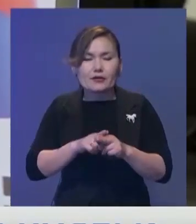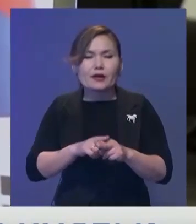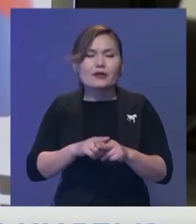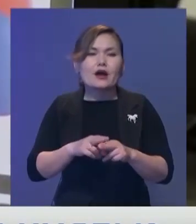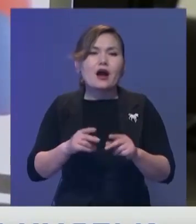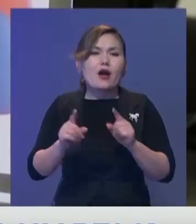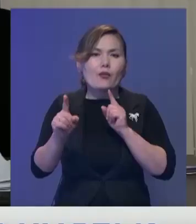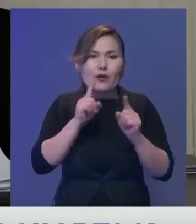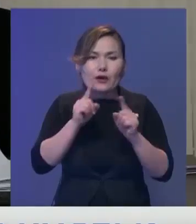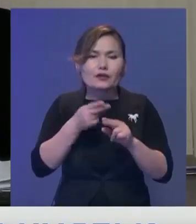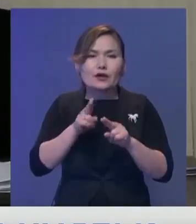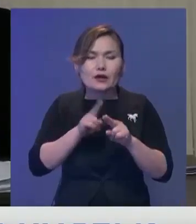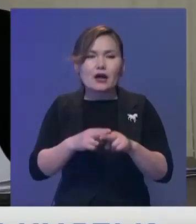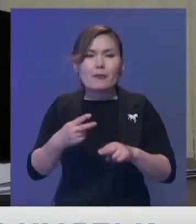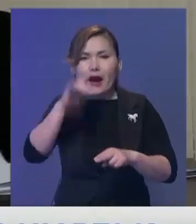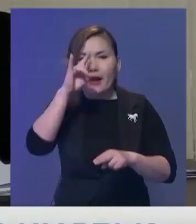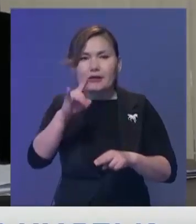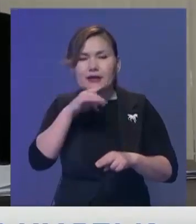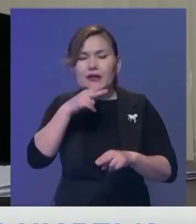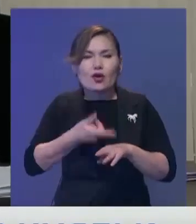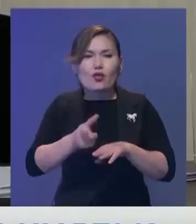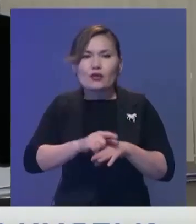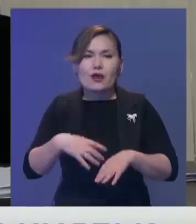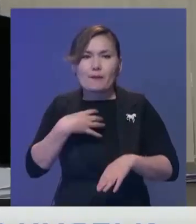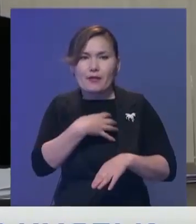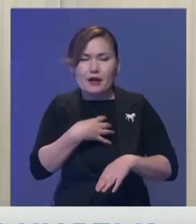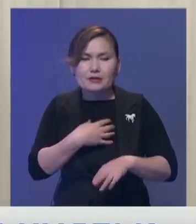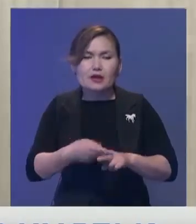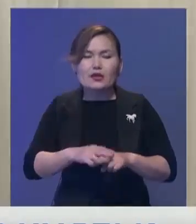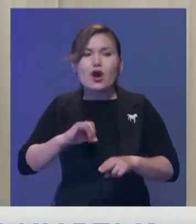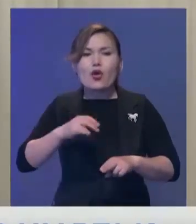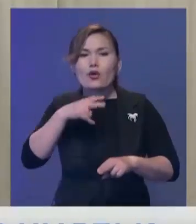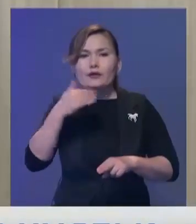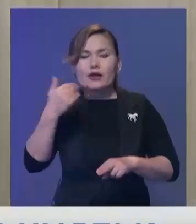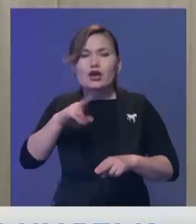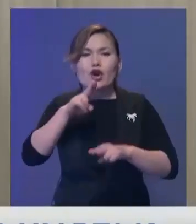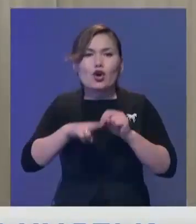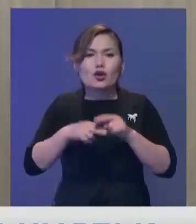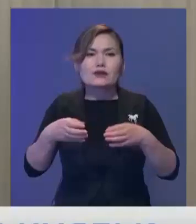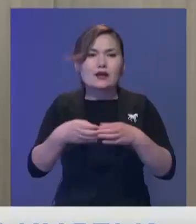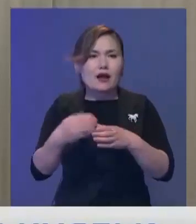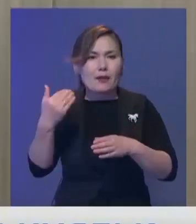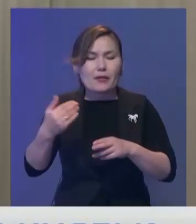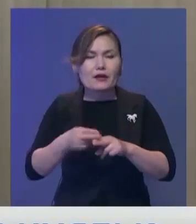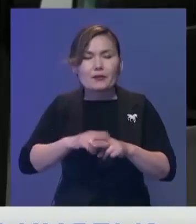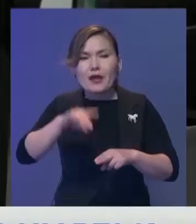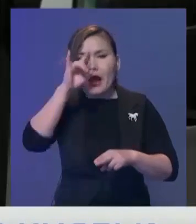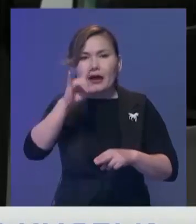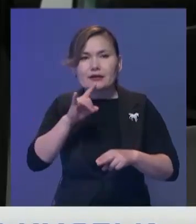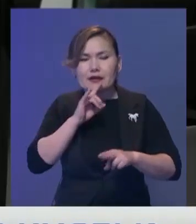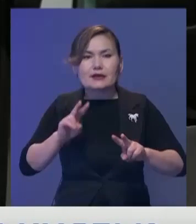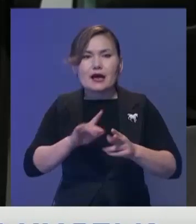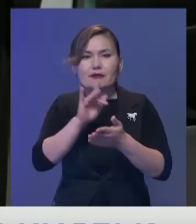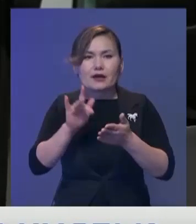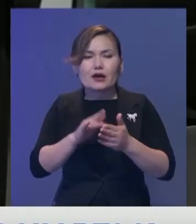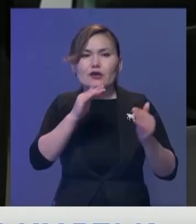үйімдастырылған семинар қосмемлекет үшінде маңыз деді. Мысалы, 13-ті Кореяның құрылыс корпорацияларының бірі Қазақстан астанасында